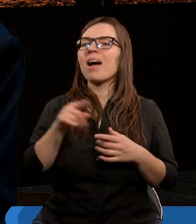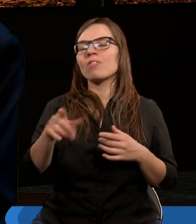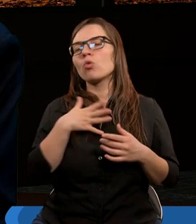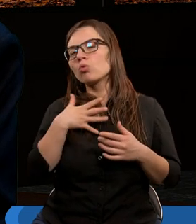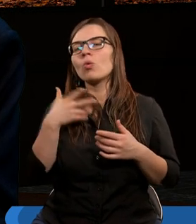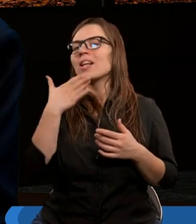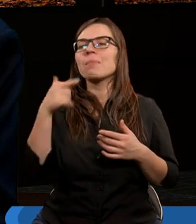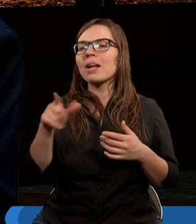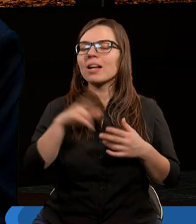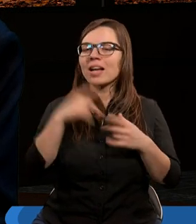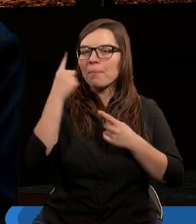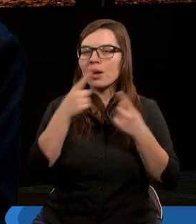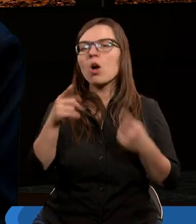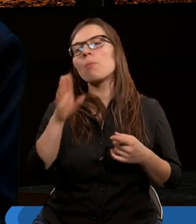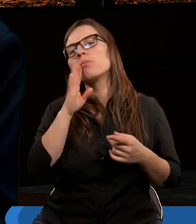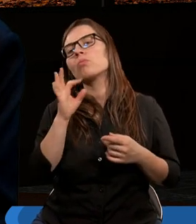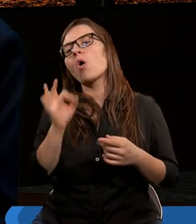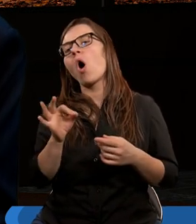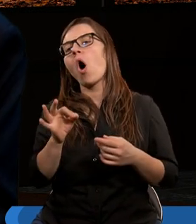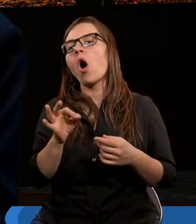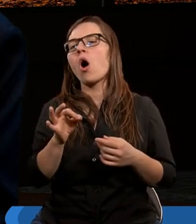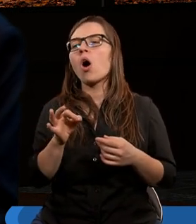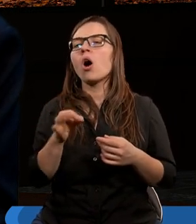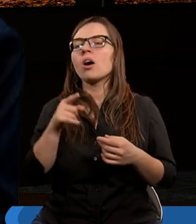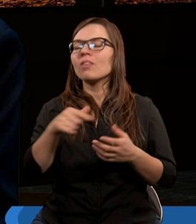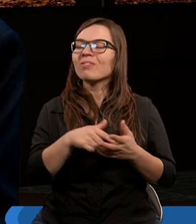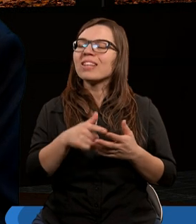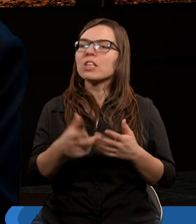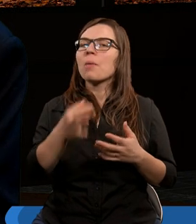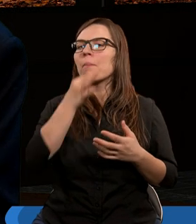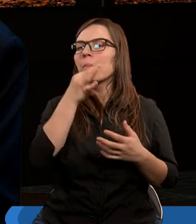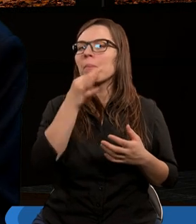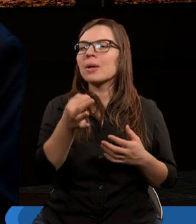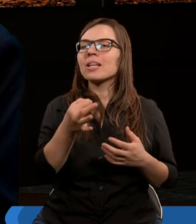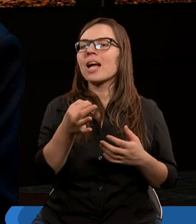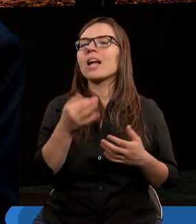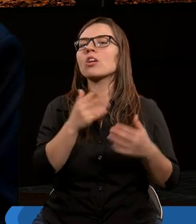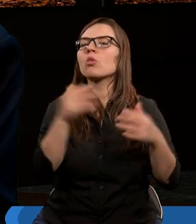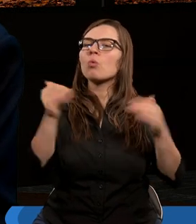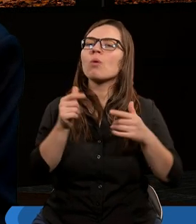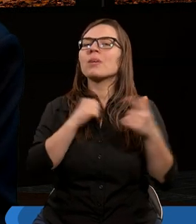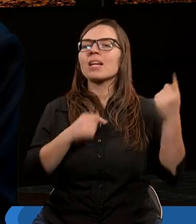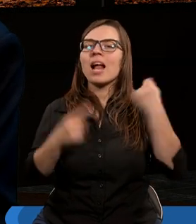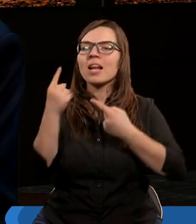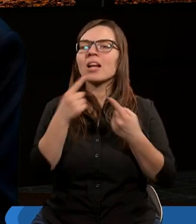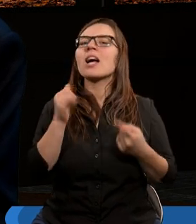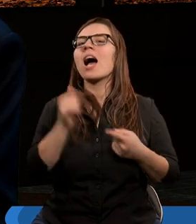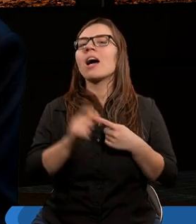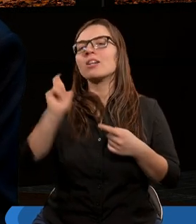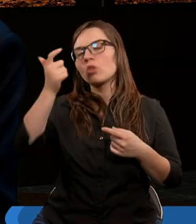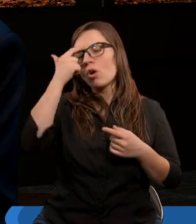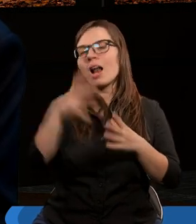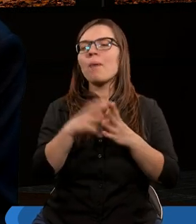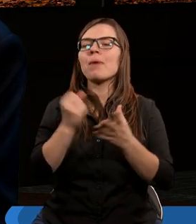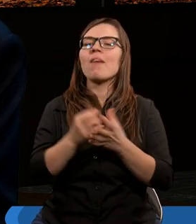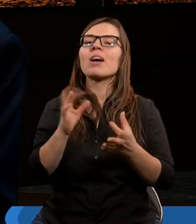myśli, tylko tu jest mowa o bodźcu i to jest właśnie pytanie, na którym możemy się zastanowić. Jaka jest rola